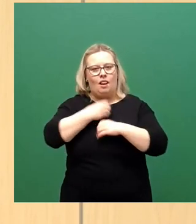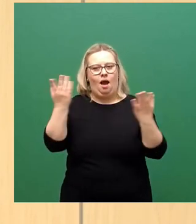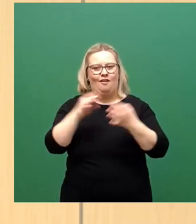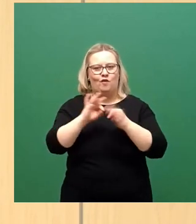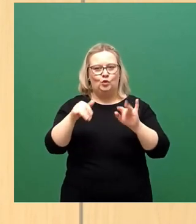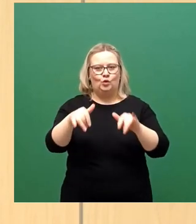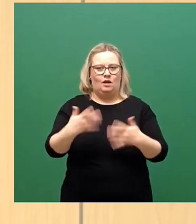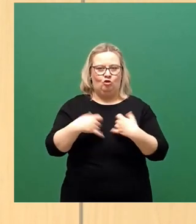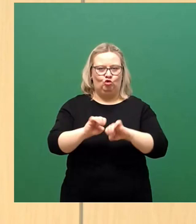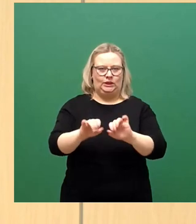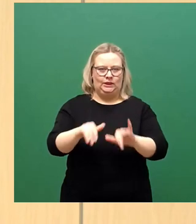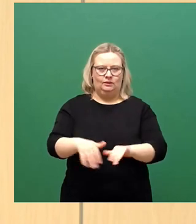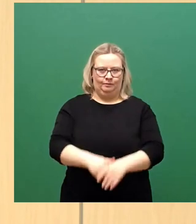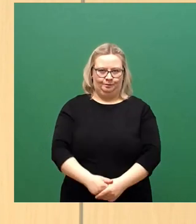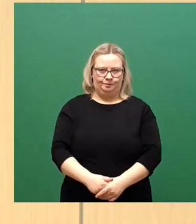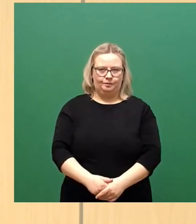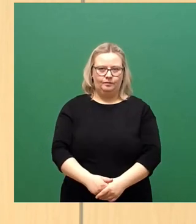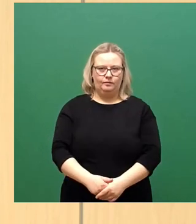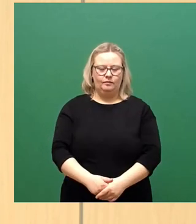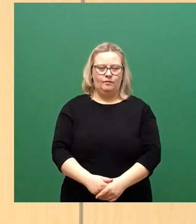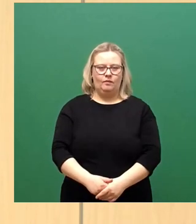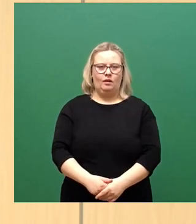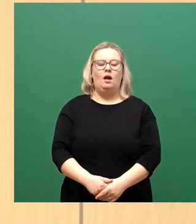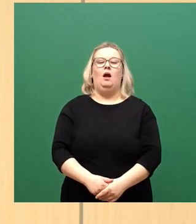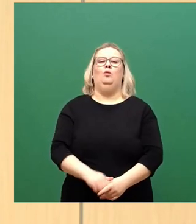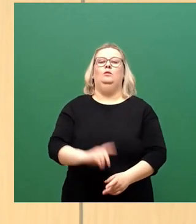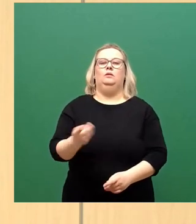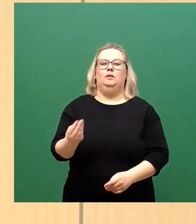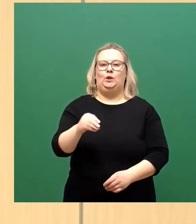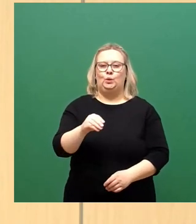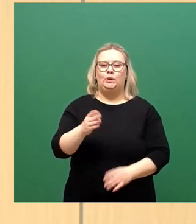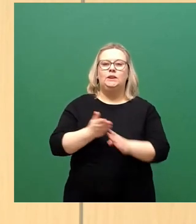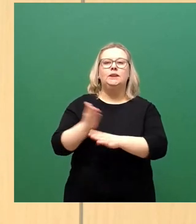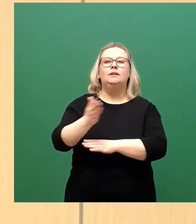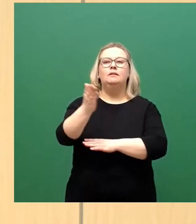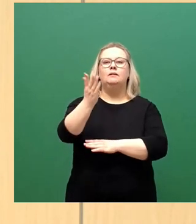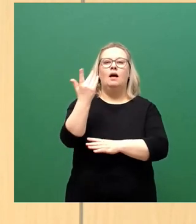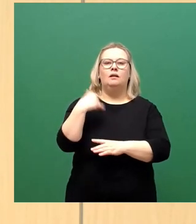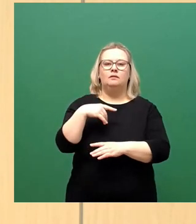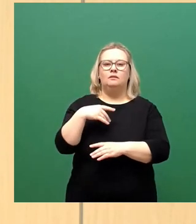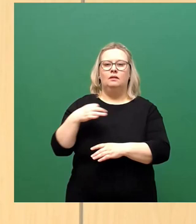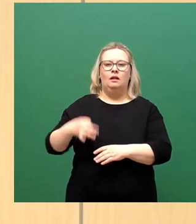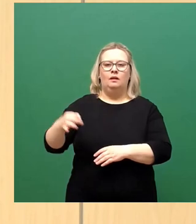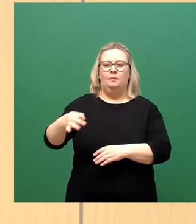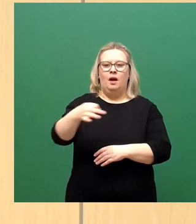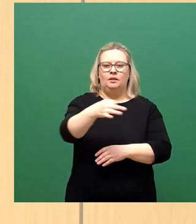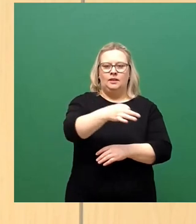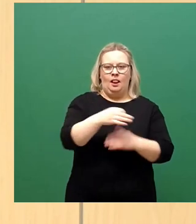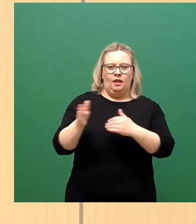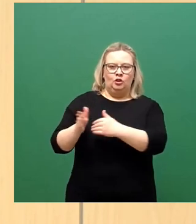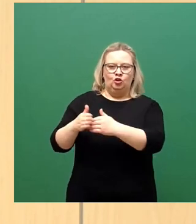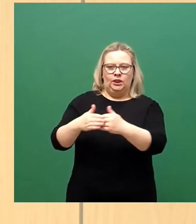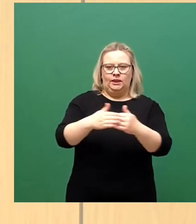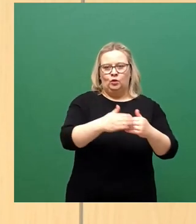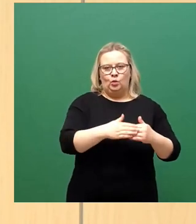daraus ableiten kann. Das andere ist auch, dass wir in Sachsen eine Strategie der Partiellen Schließungen fahren. Und wir fahren damit gut.